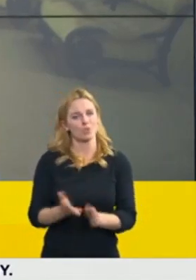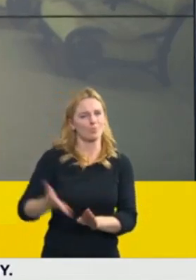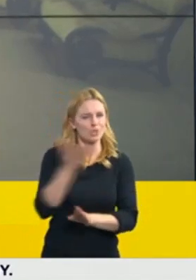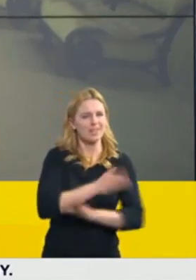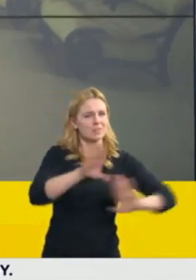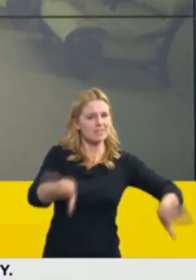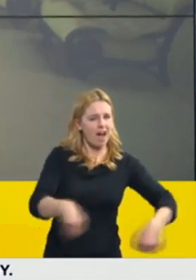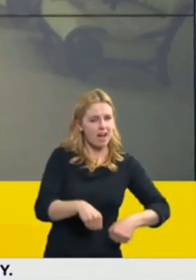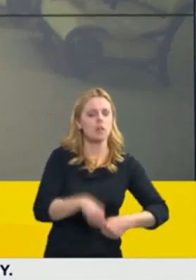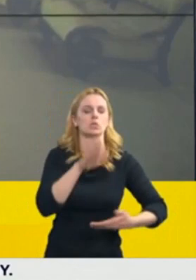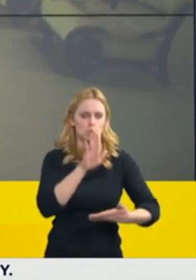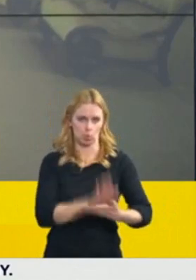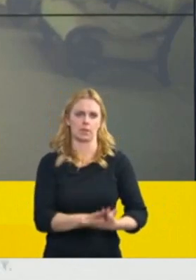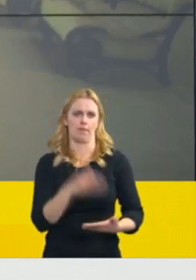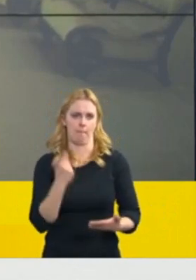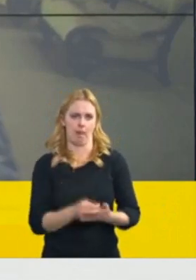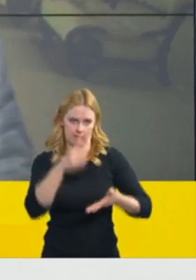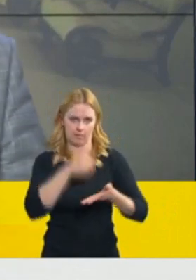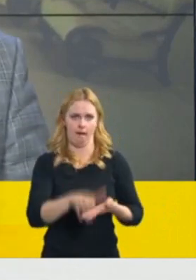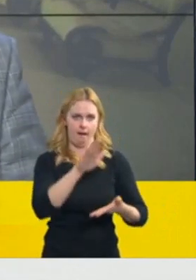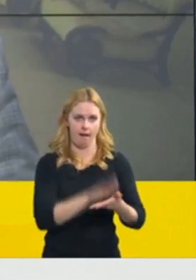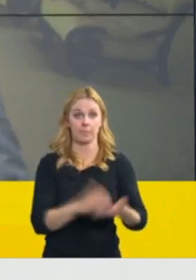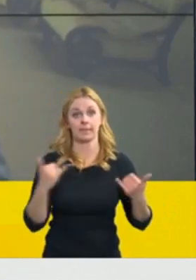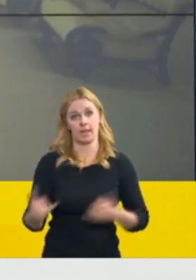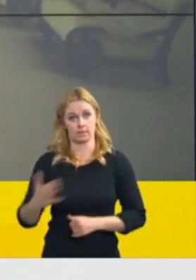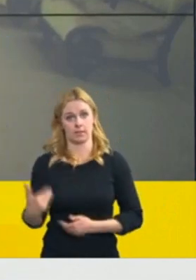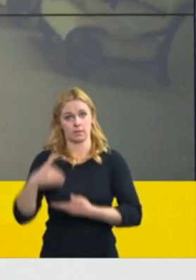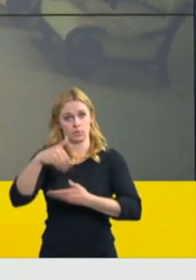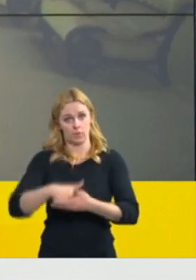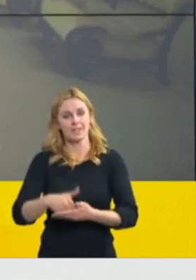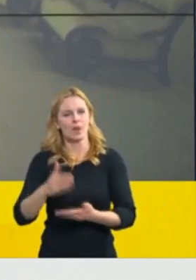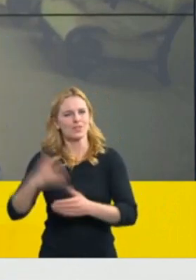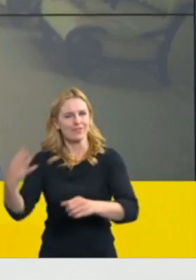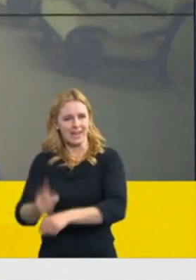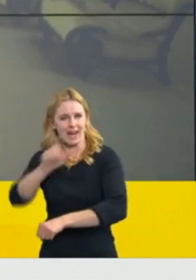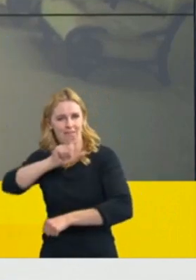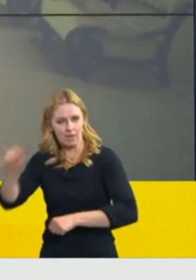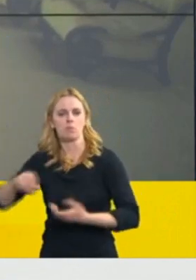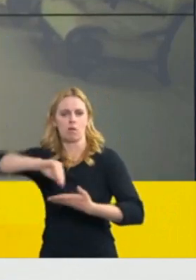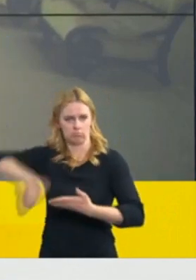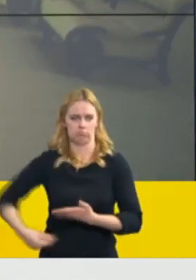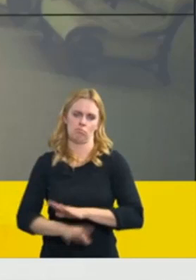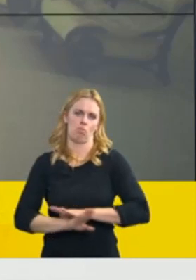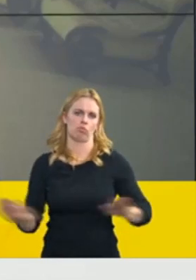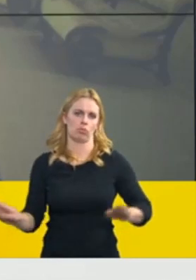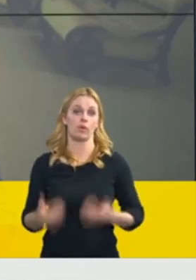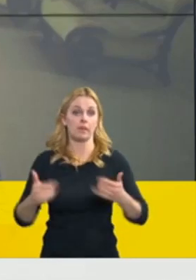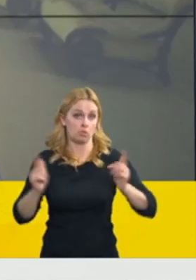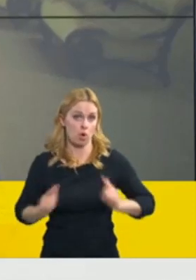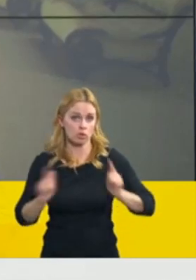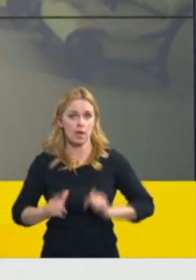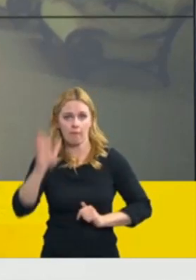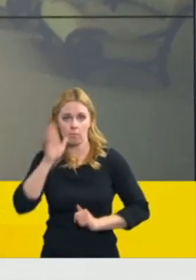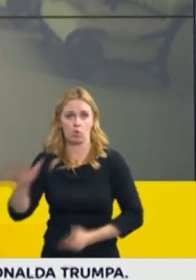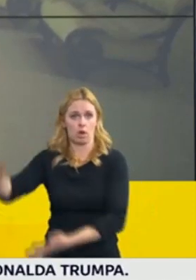ministerstvo vnitra podepsalo s vítěznou firmou smlouvu a očekáváme dodávky podle